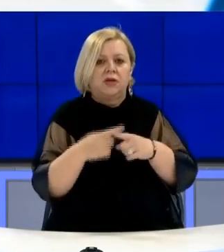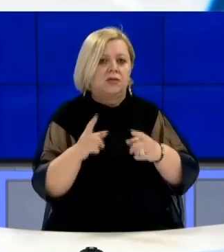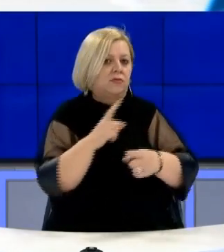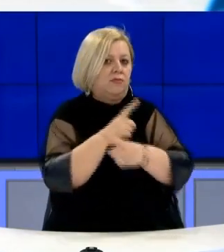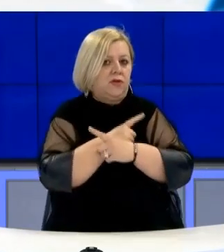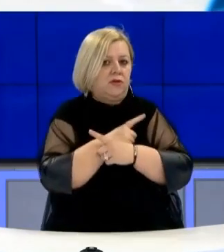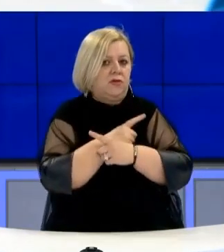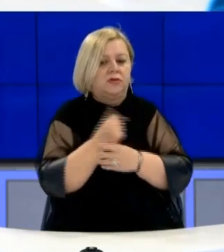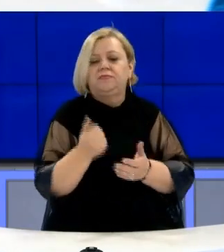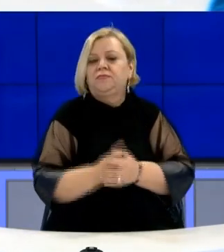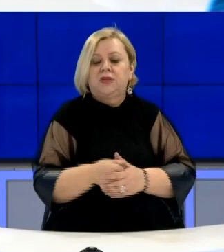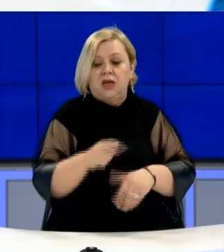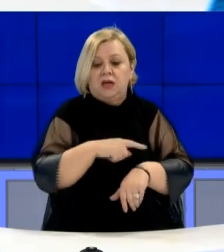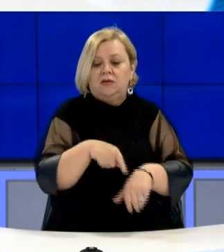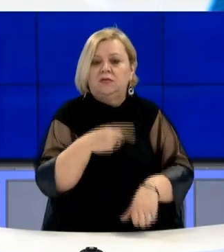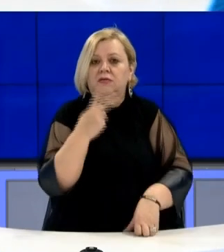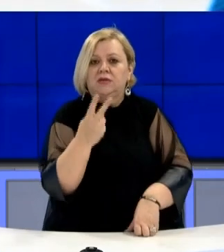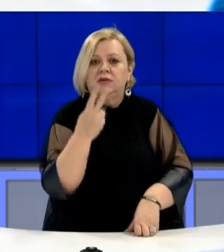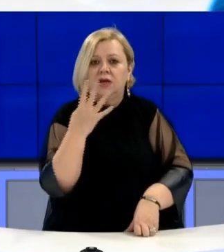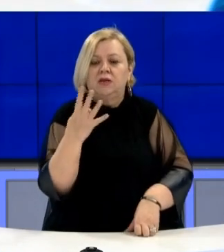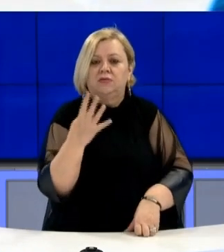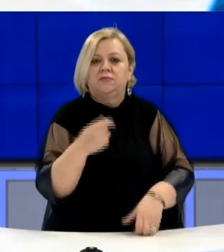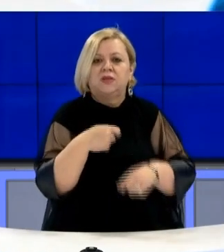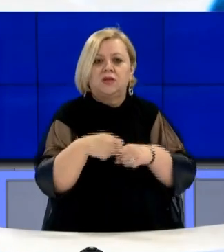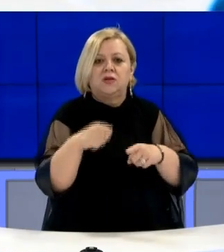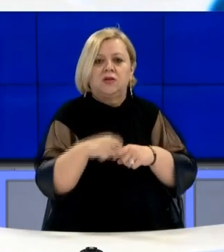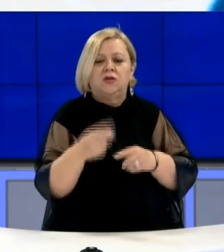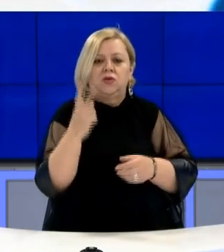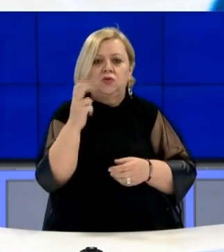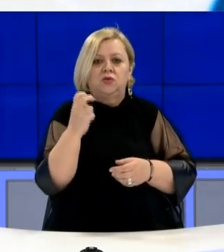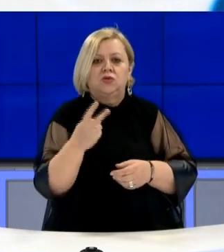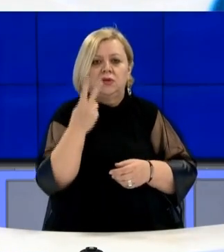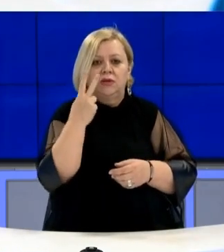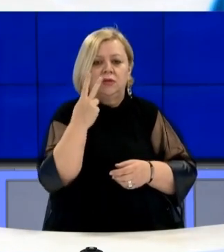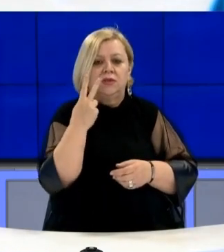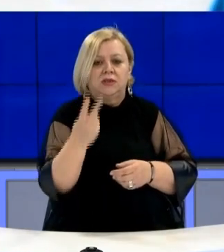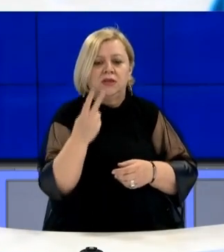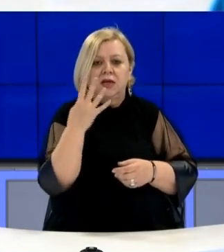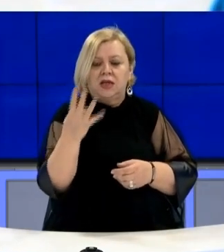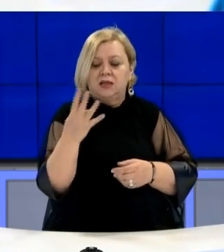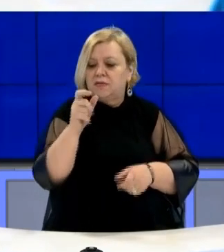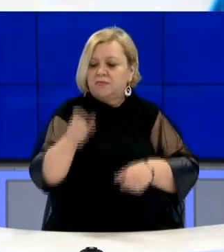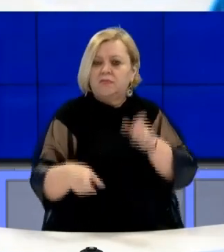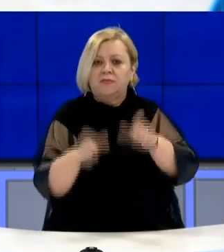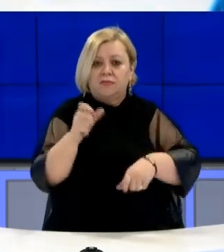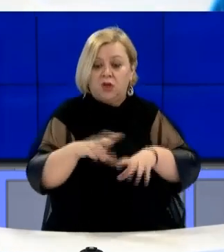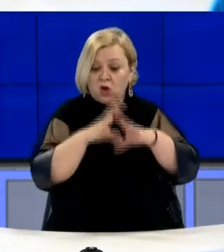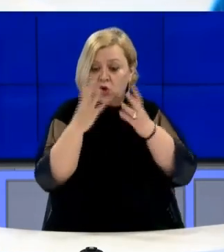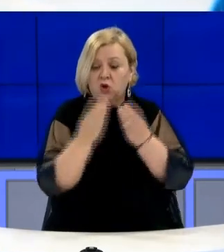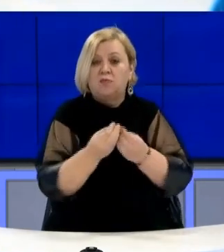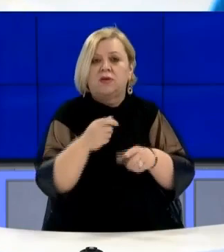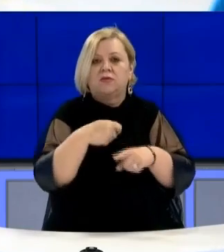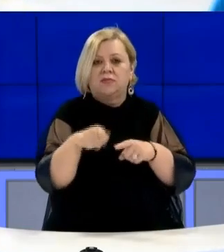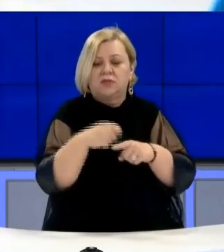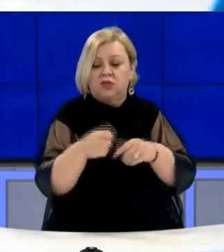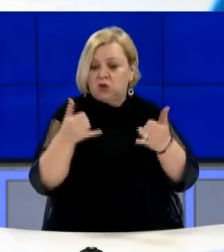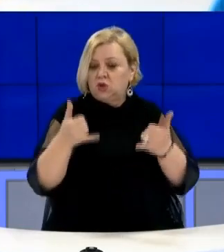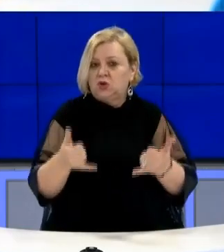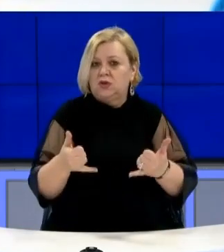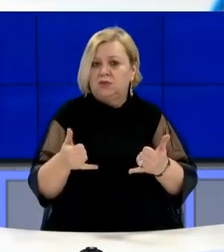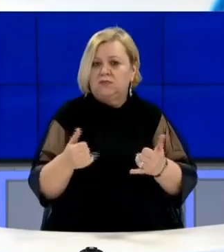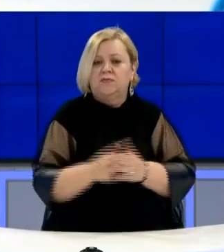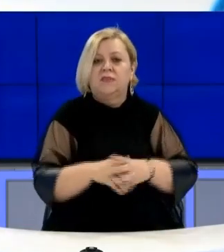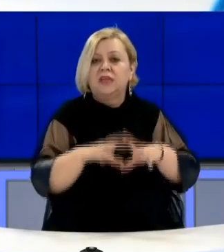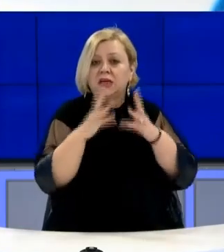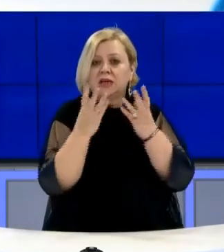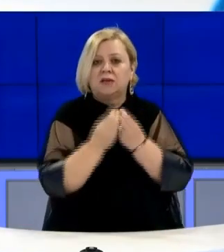vdekjes. Gjatë 24 oreve të fundit janë shëruar 224 pacientë, dheri sa numri për gjithë shëmi të shëruarve dheri mësot është